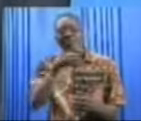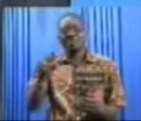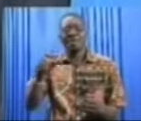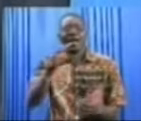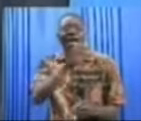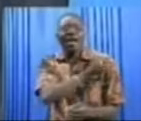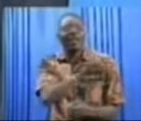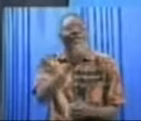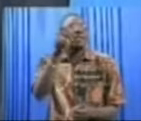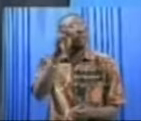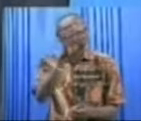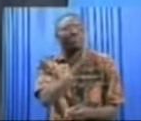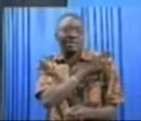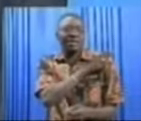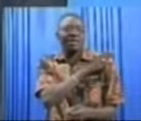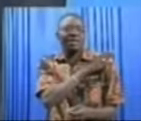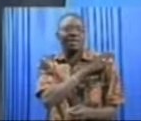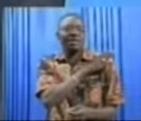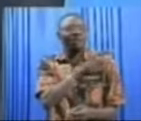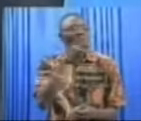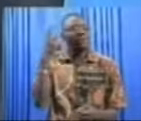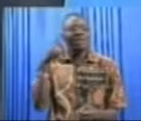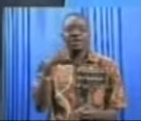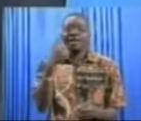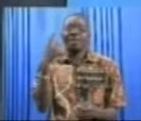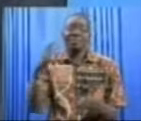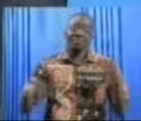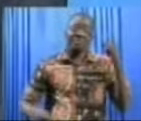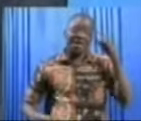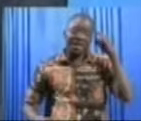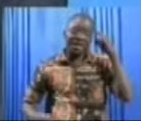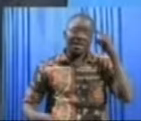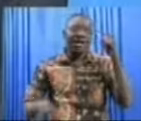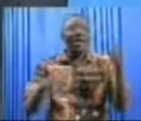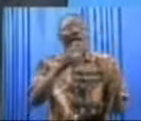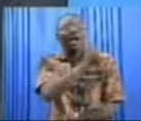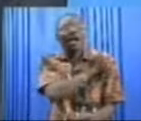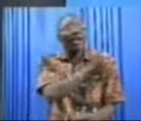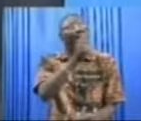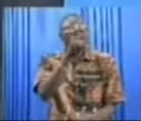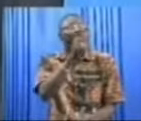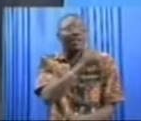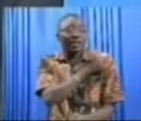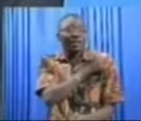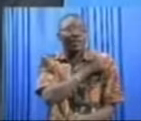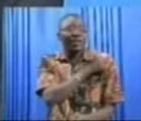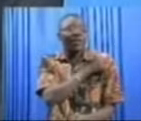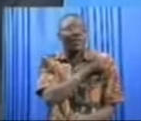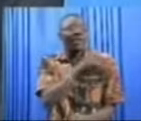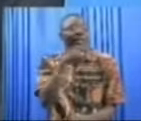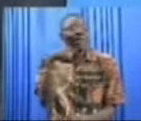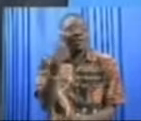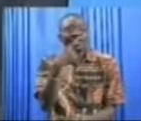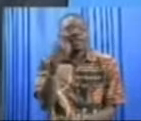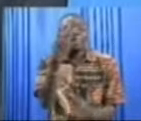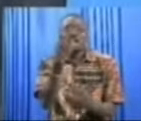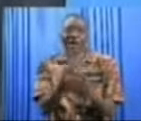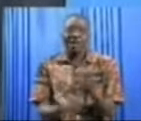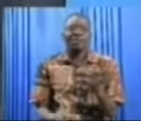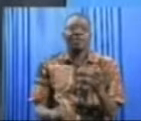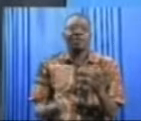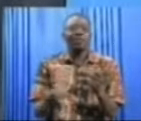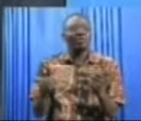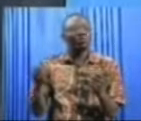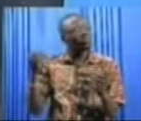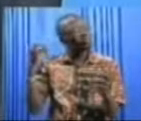convalescent. Il n'est pas encore remis de sa blessure. Il y également Sibiri Alain Traoré qui a été annoncé. Mais finalement, qui est absent pour raison de